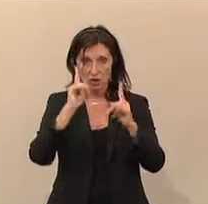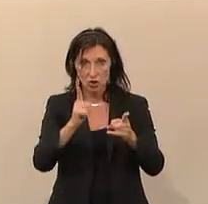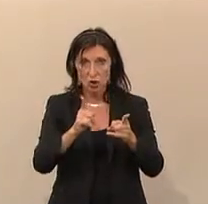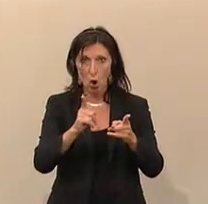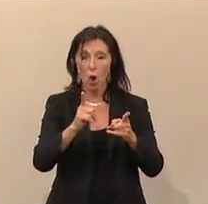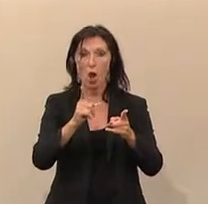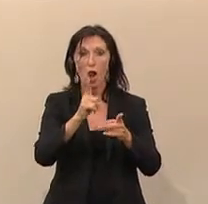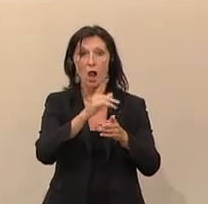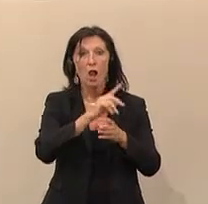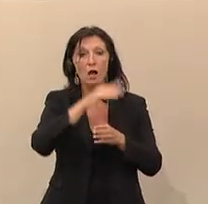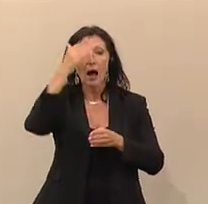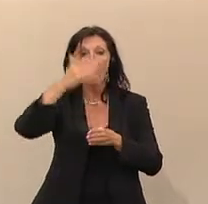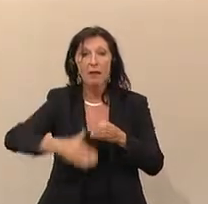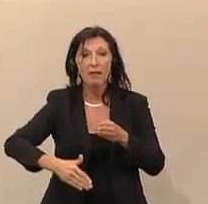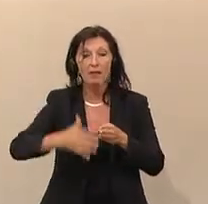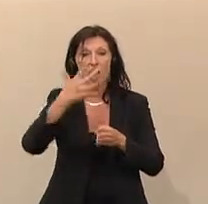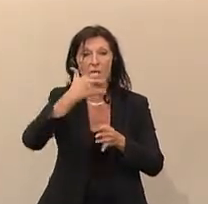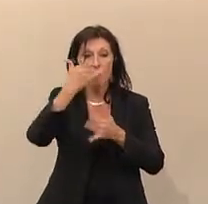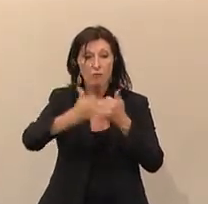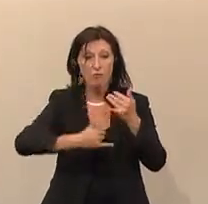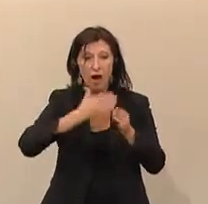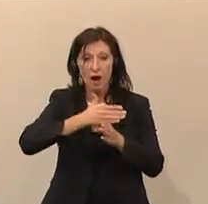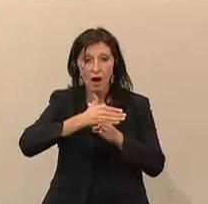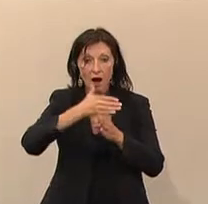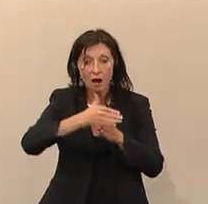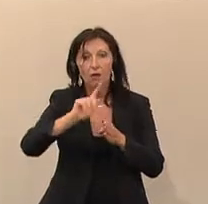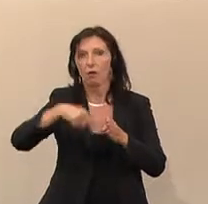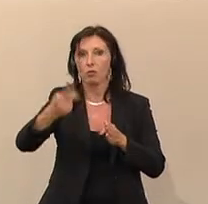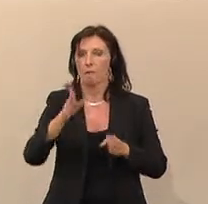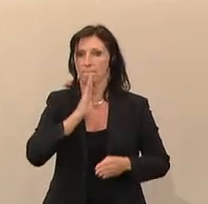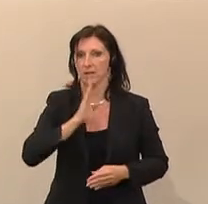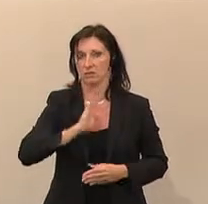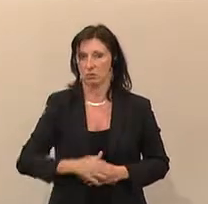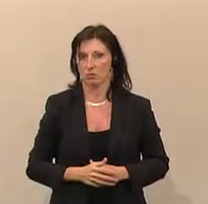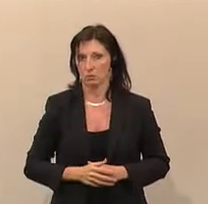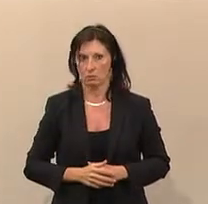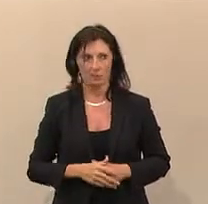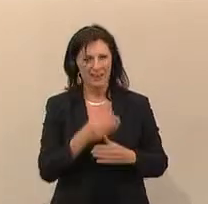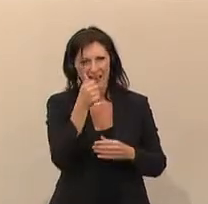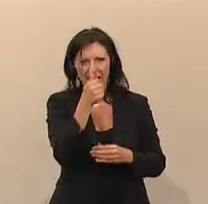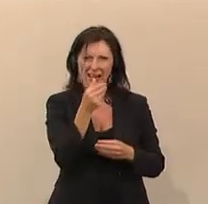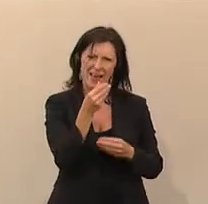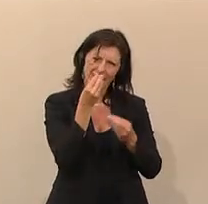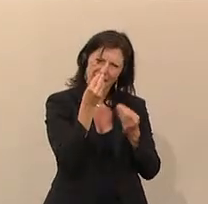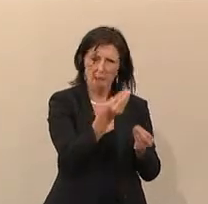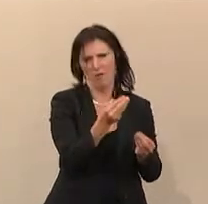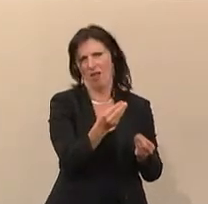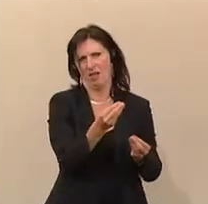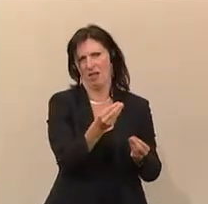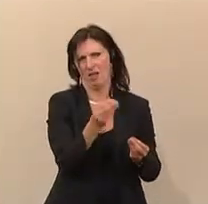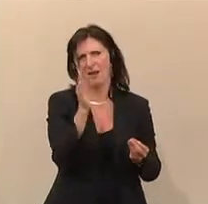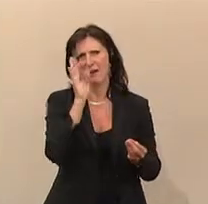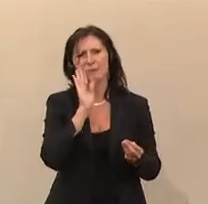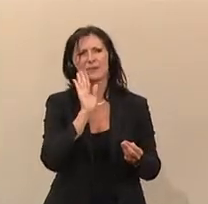in die Alterspension hineinführt. Meine lieben Kollegen von der SPÖ, ich würde Ihnen eines raten. Legen Sie die